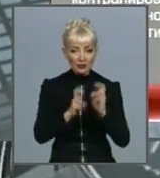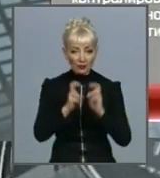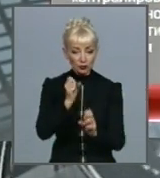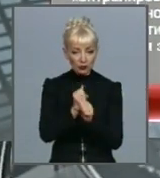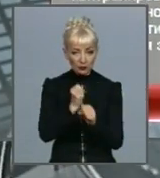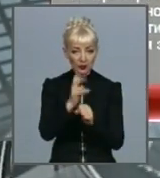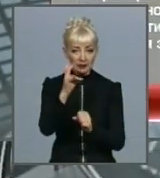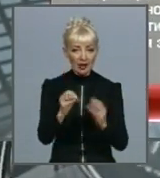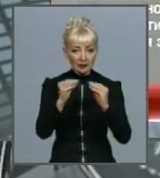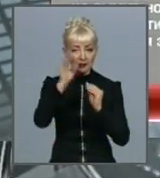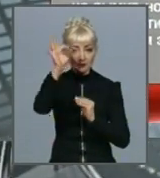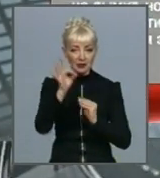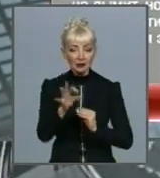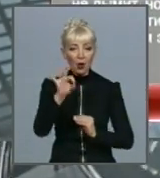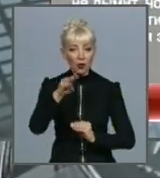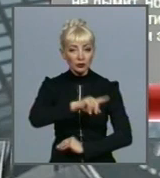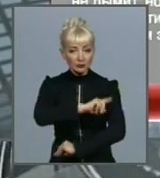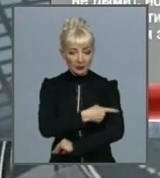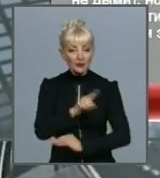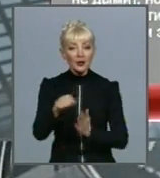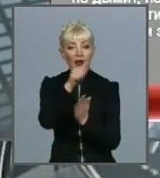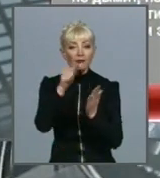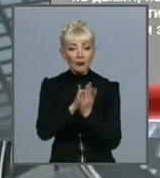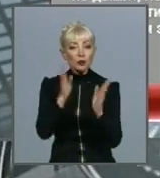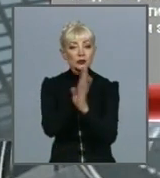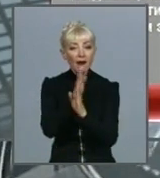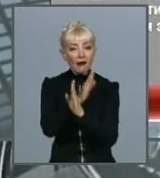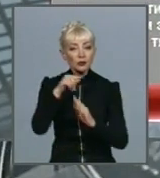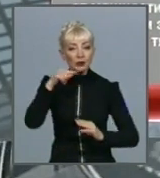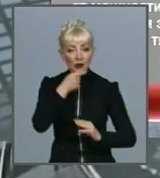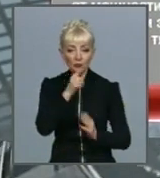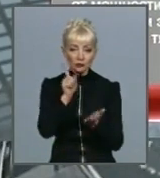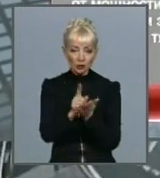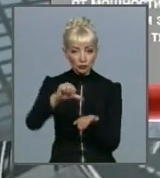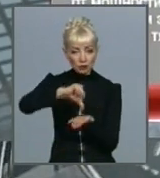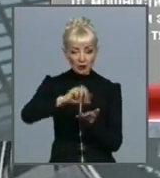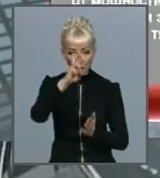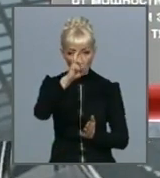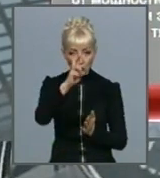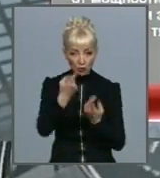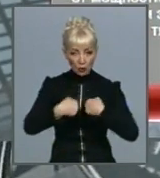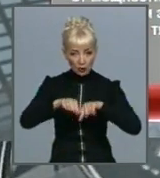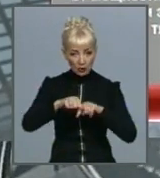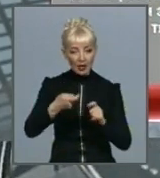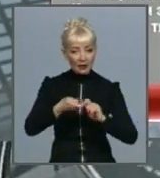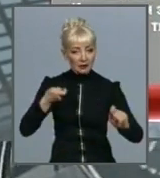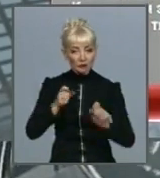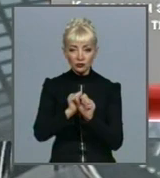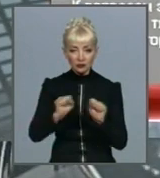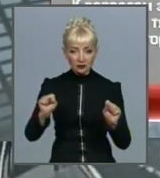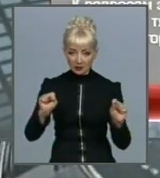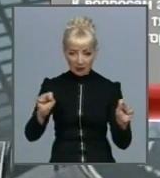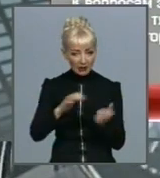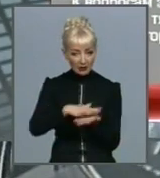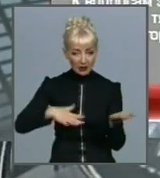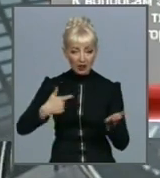питанням екології і економіки, вважаю, повинні підключитися госоргани. Тянути далі не можна. Я на стороні людей. Прийомна